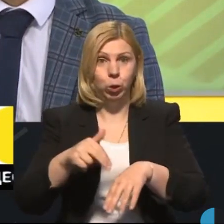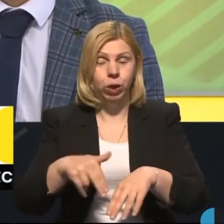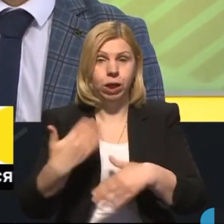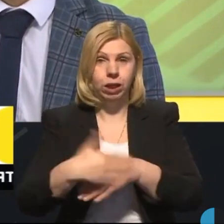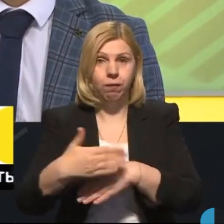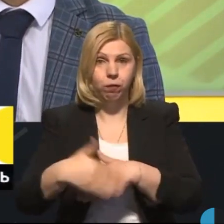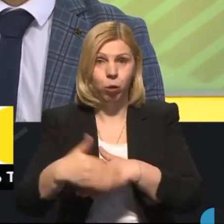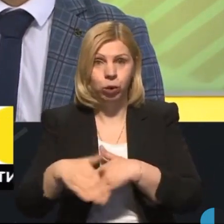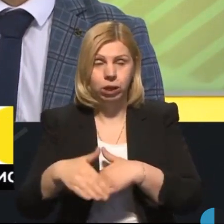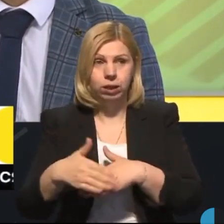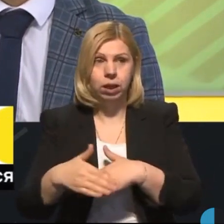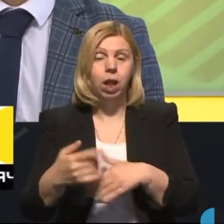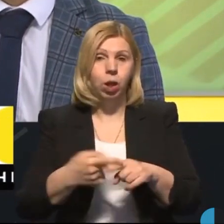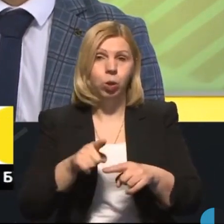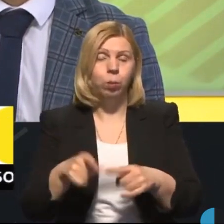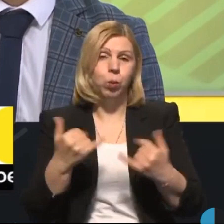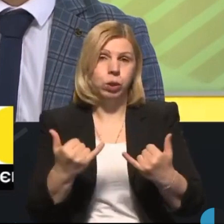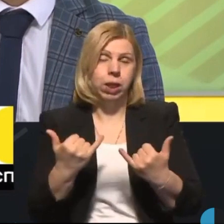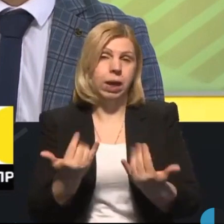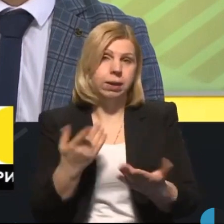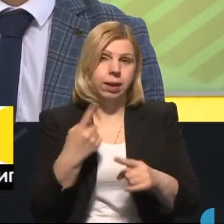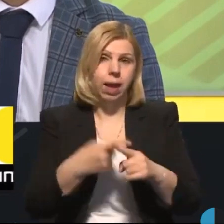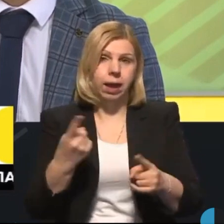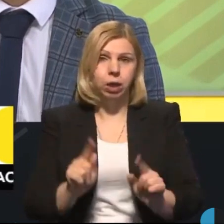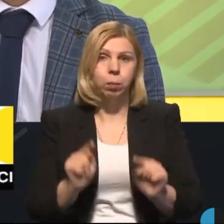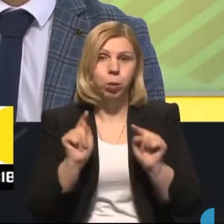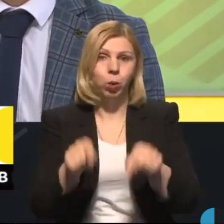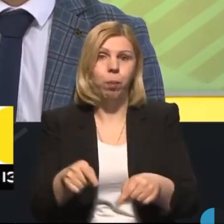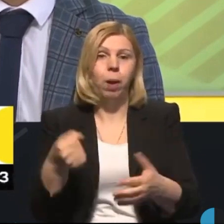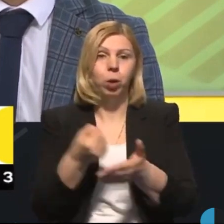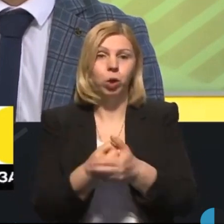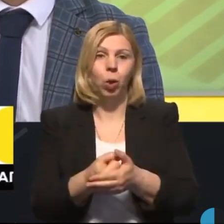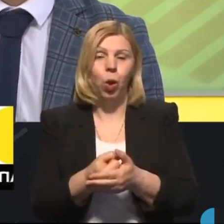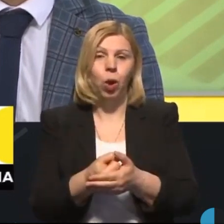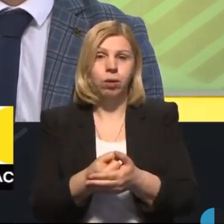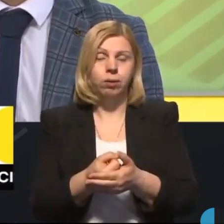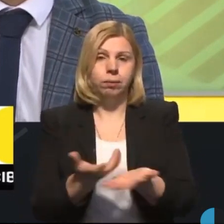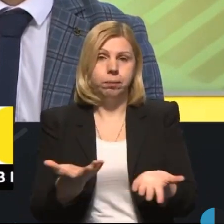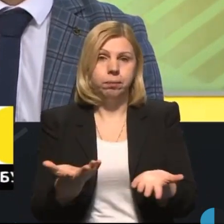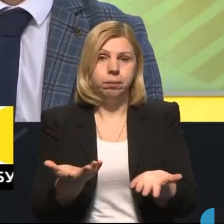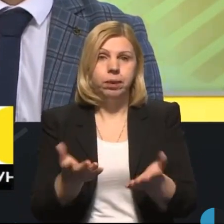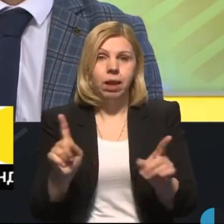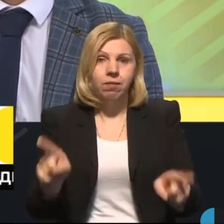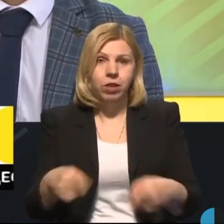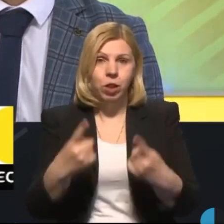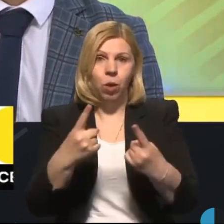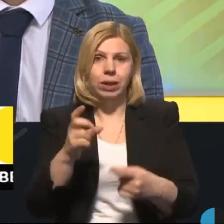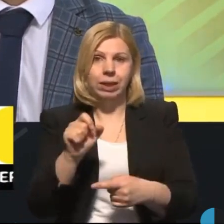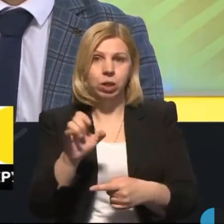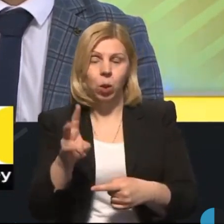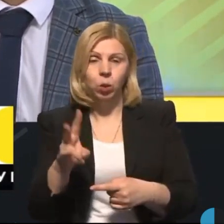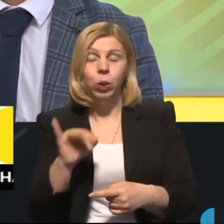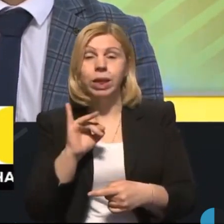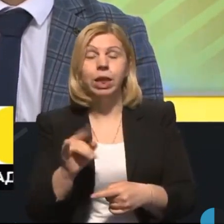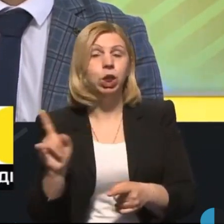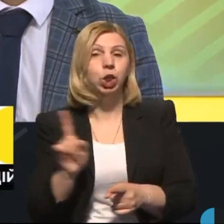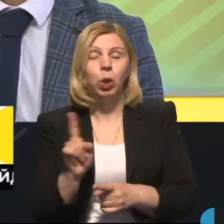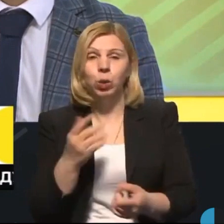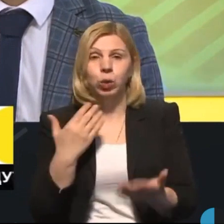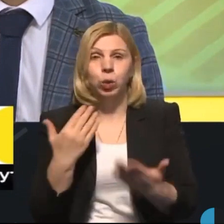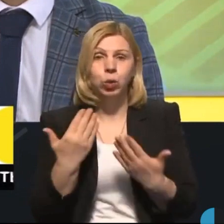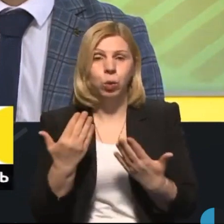вулиці. Тому зараз якраз приступаємо до відновлення сезону. І що